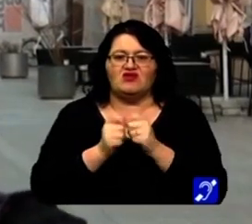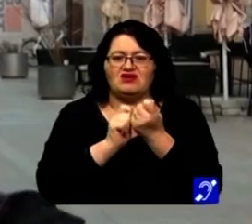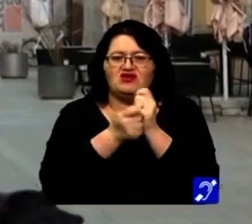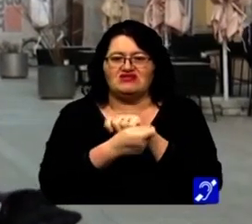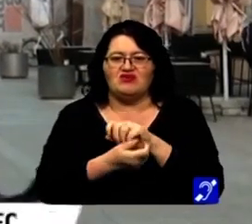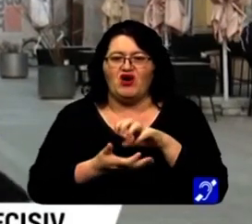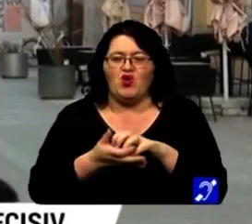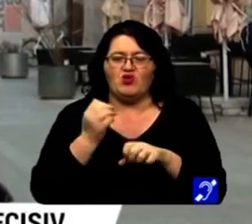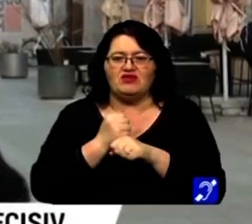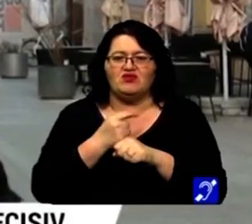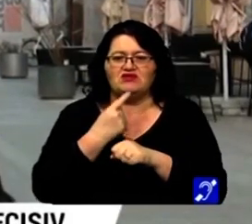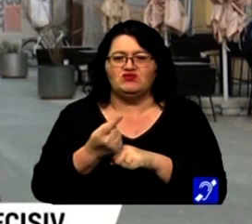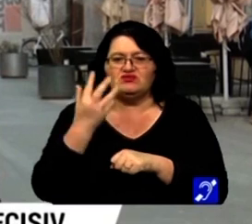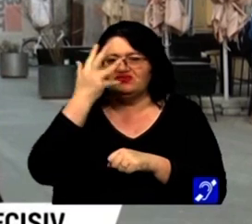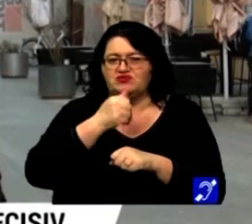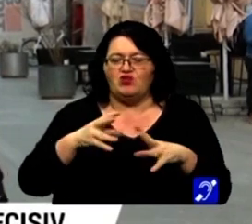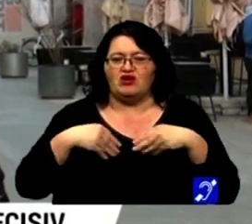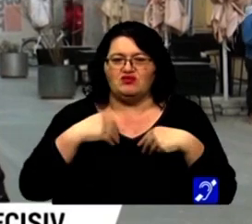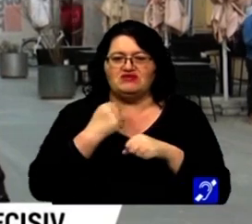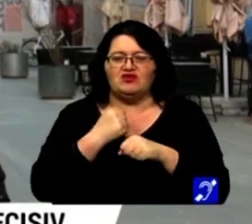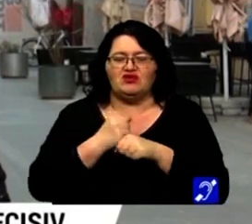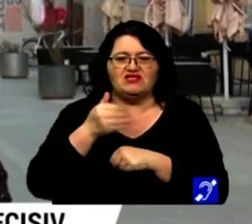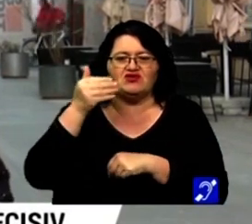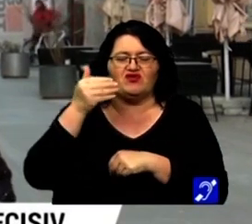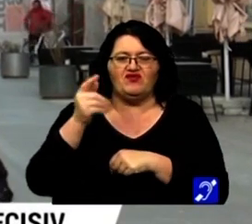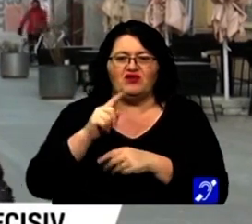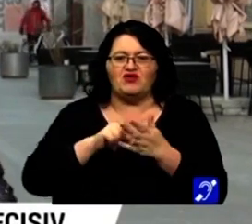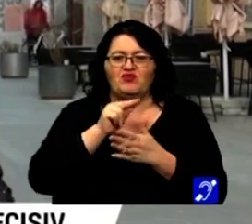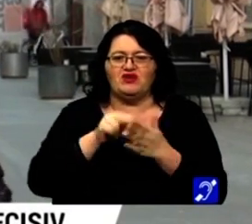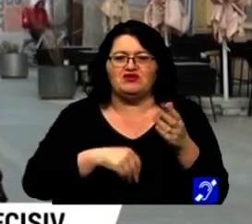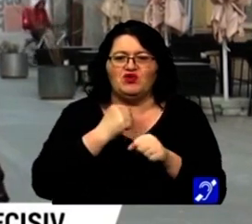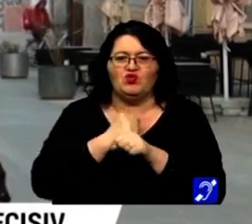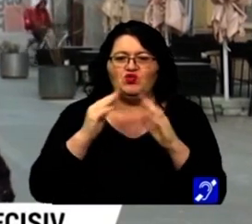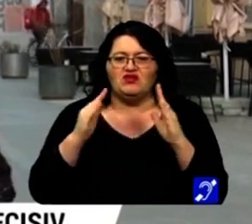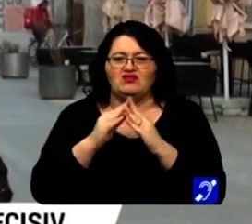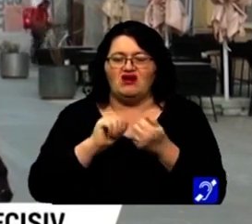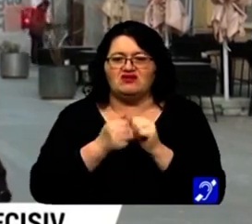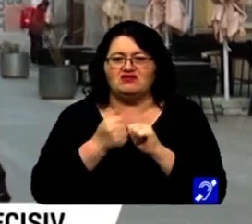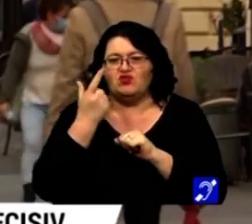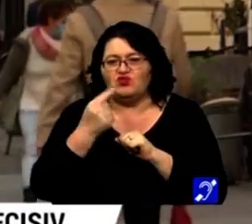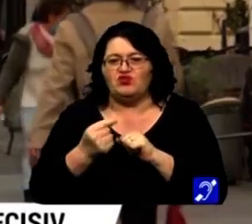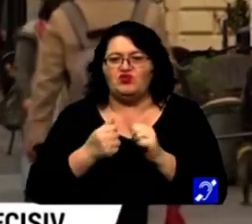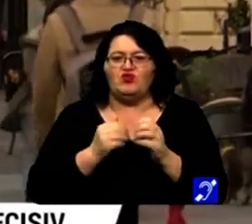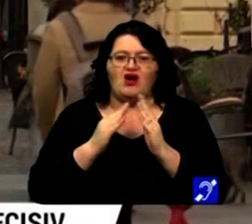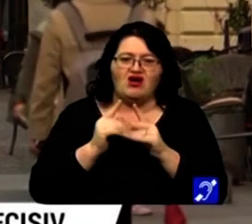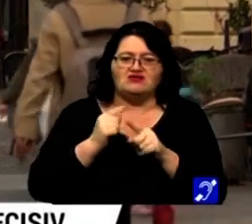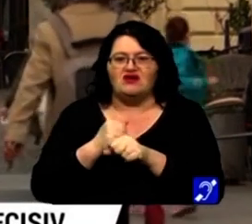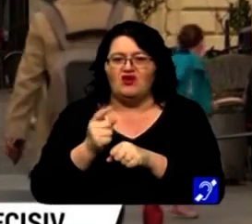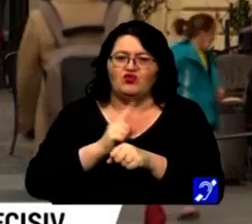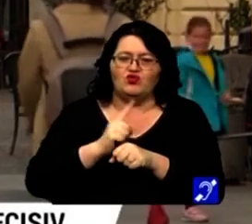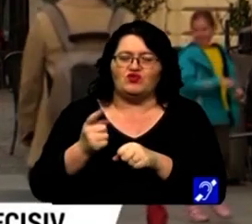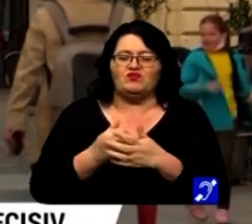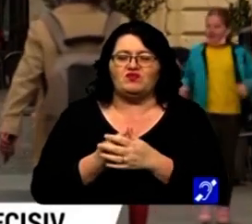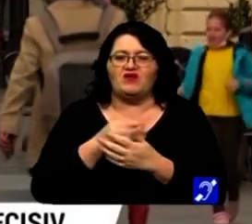schimba locul de muncă spun că nu ar mai accepta să lucreze într-o companie care nu permite lucruri de acasă sau hibrid. Există